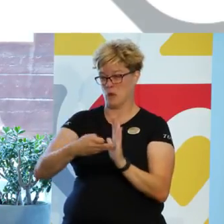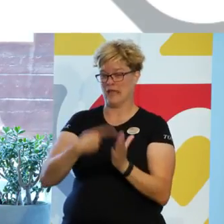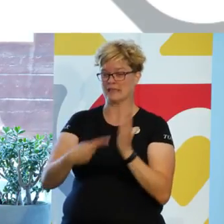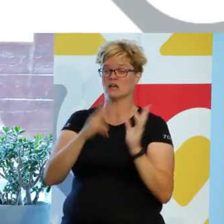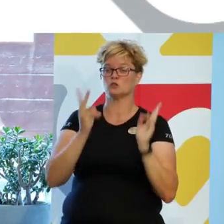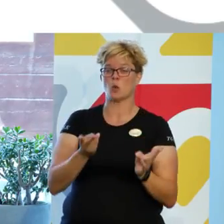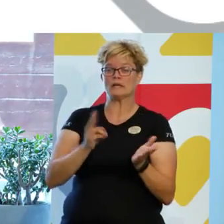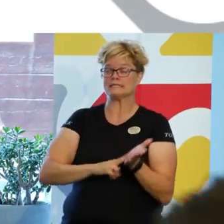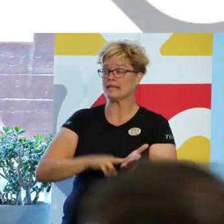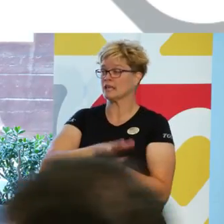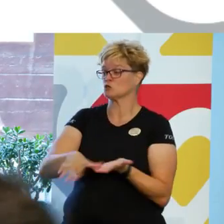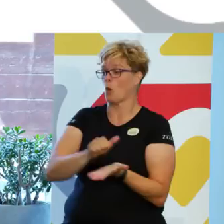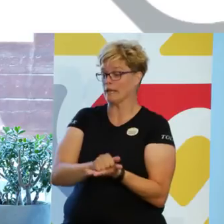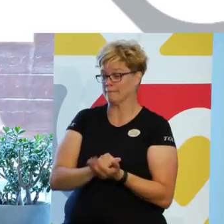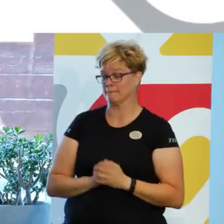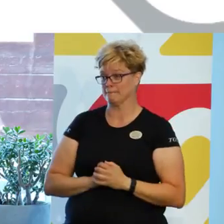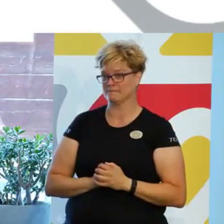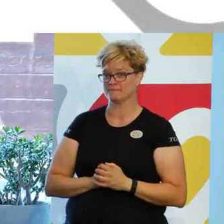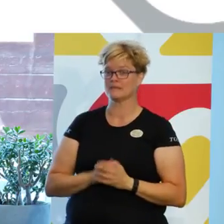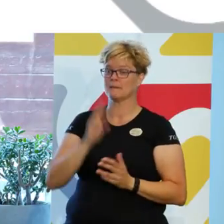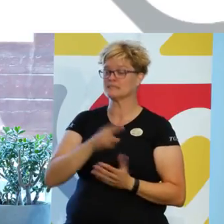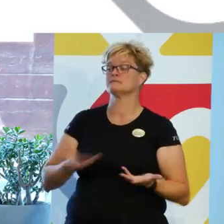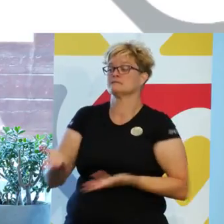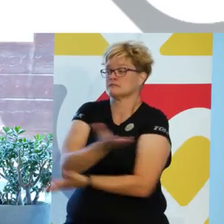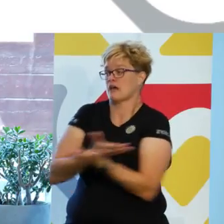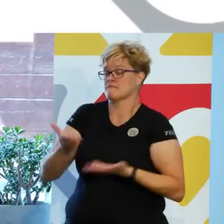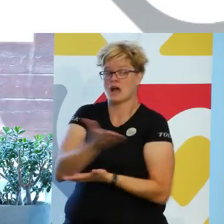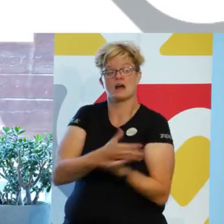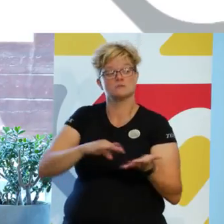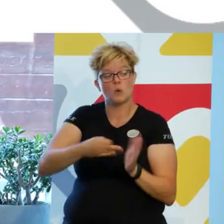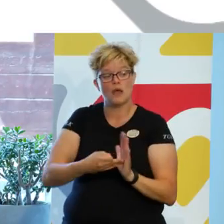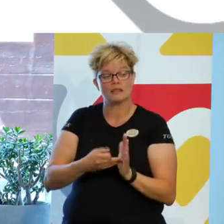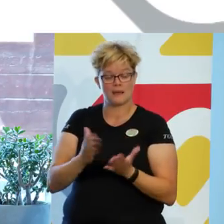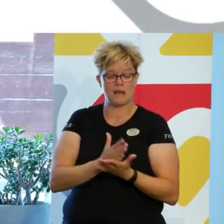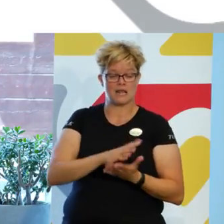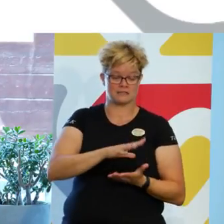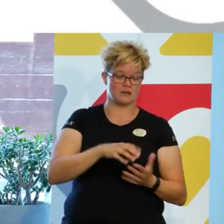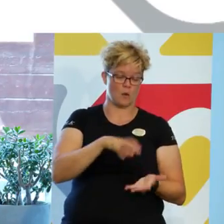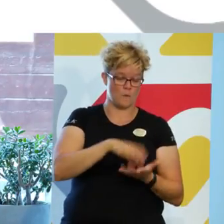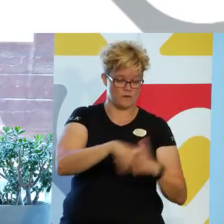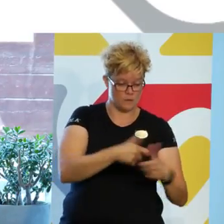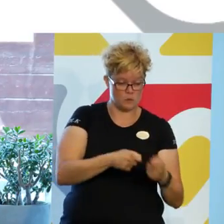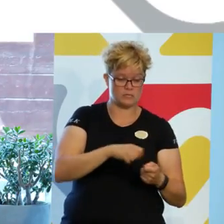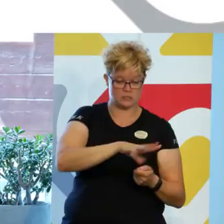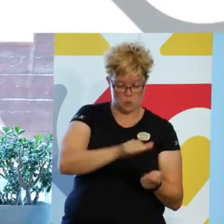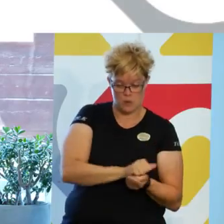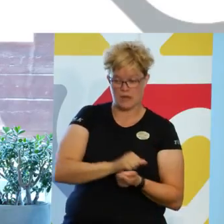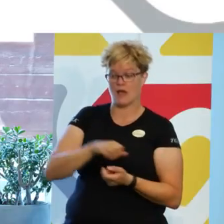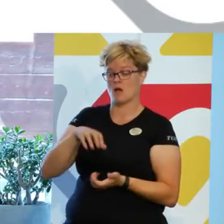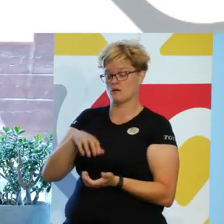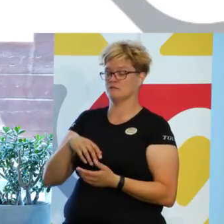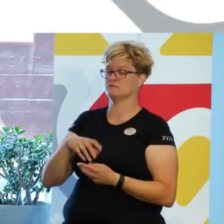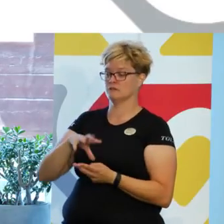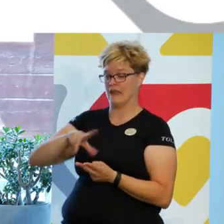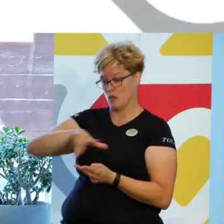SOSANT-Skåne. Som är ett samverkansprojekt mellan kommunförbundet Skåne, region Skåne och Malmö stad.